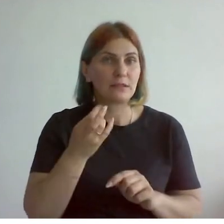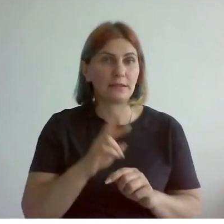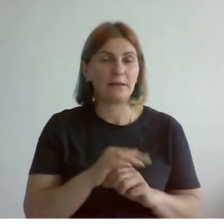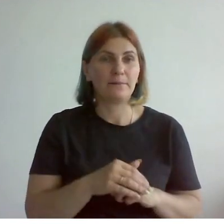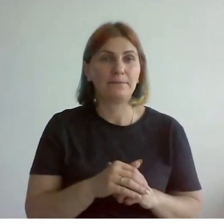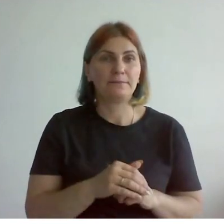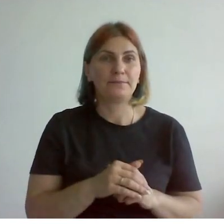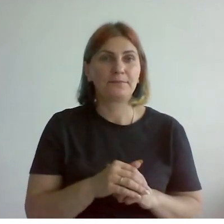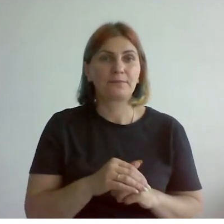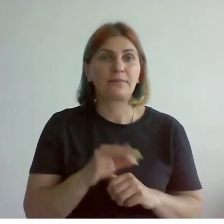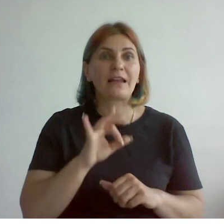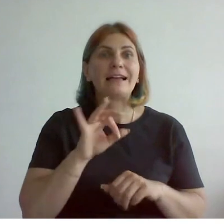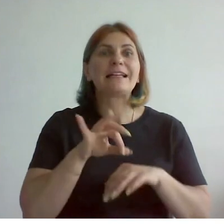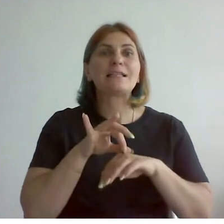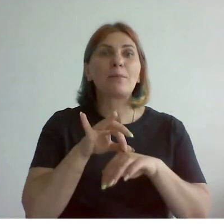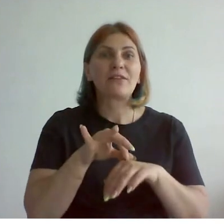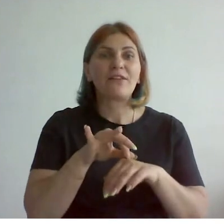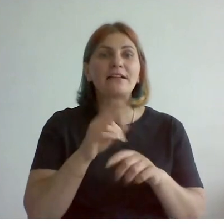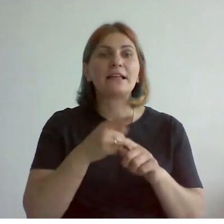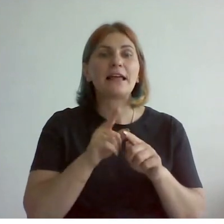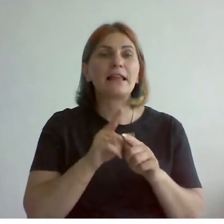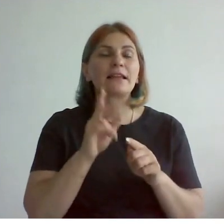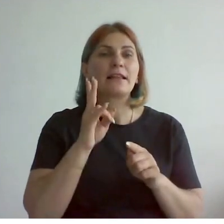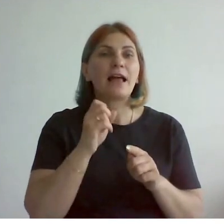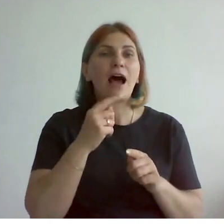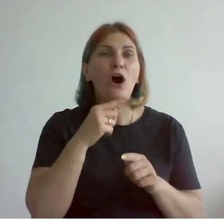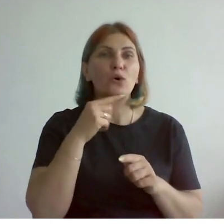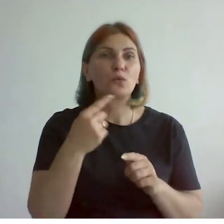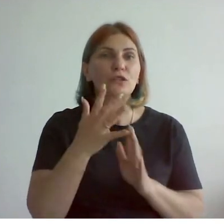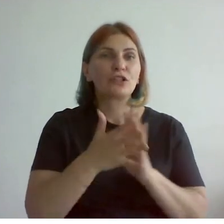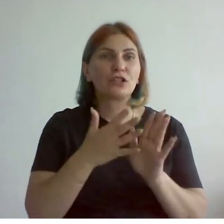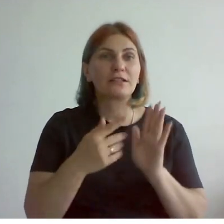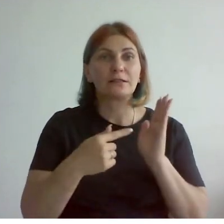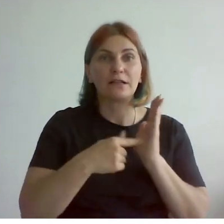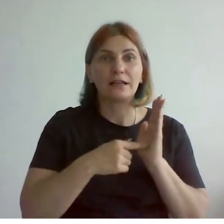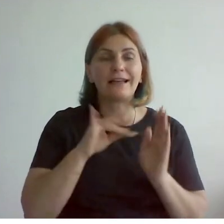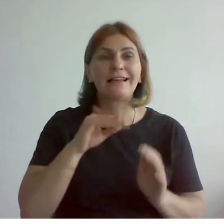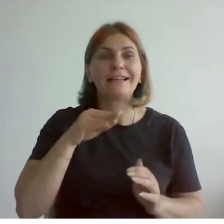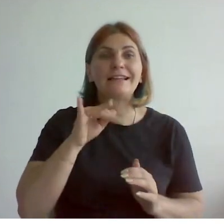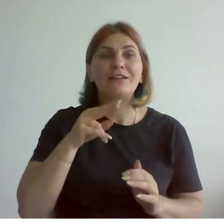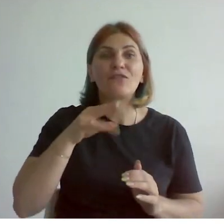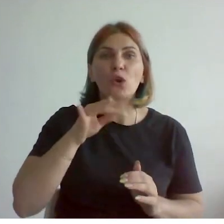сопроводить это переводом на русский жестовый язык и тифлокомментариями.